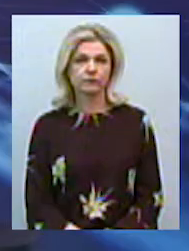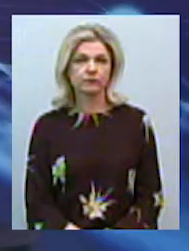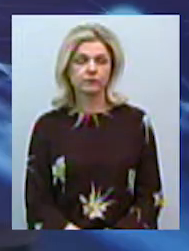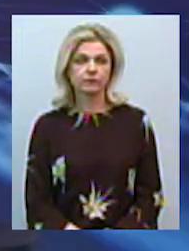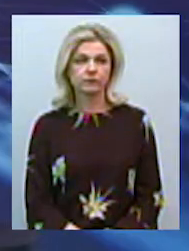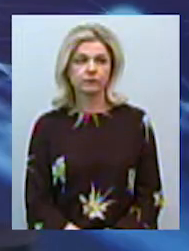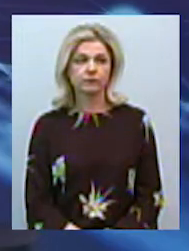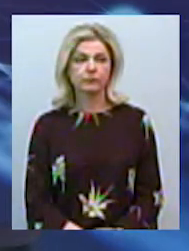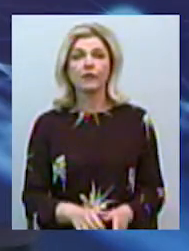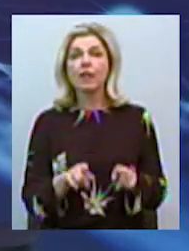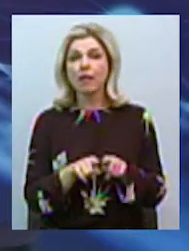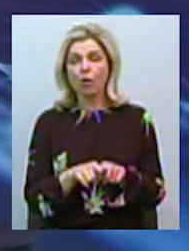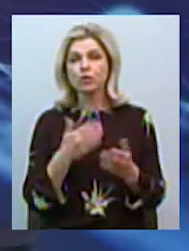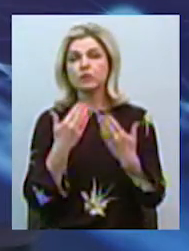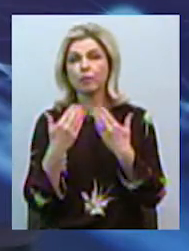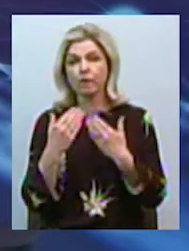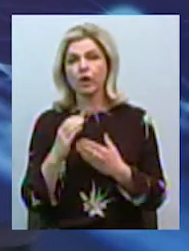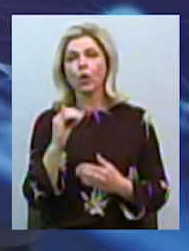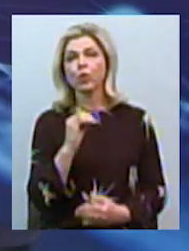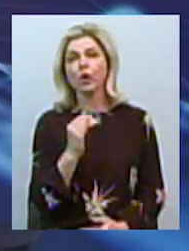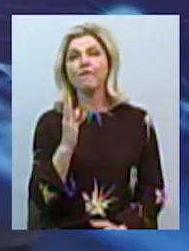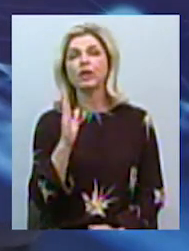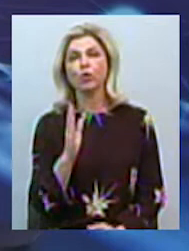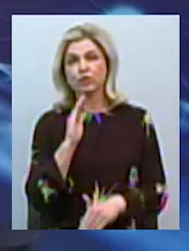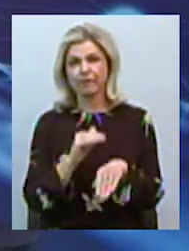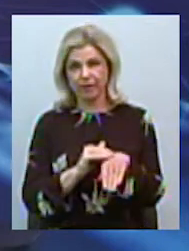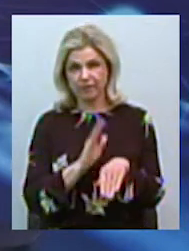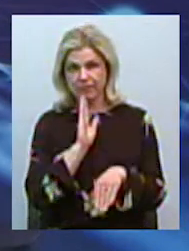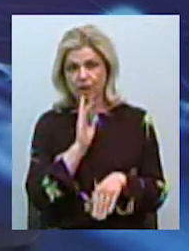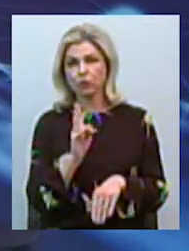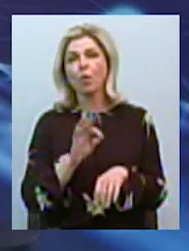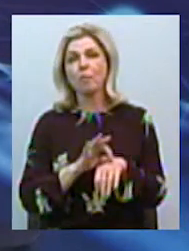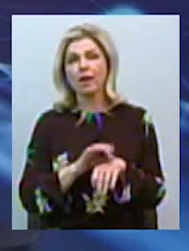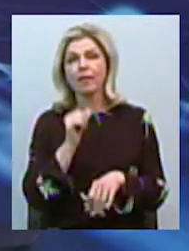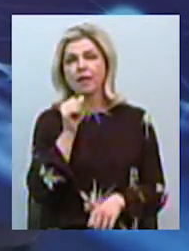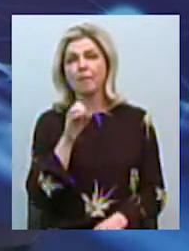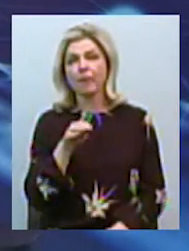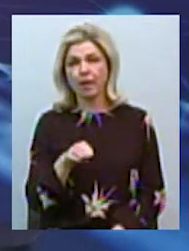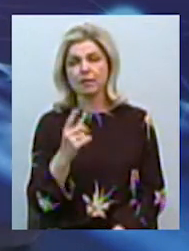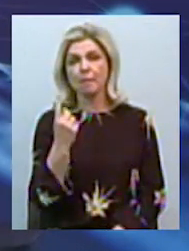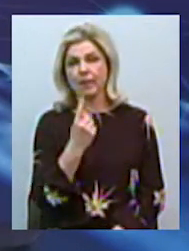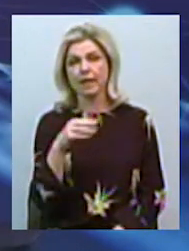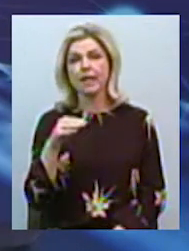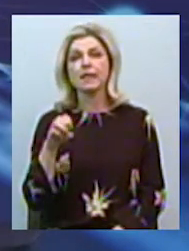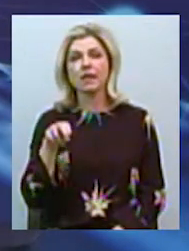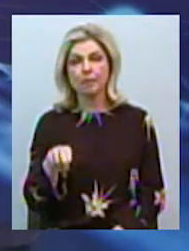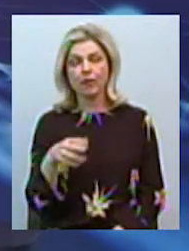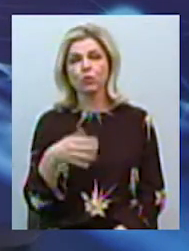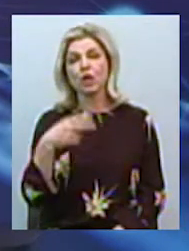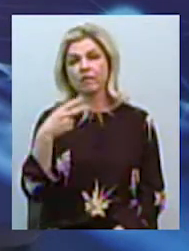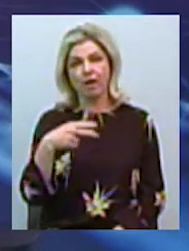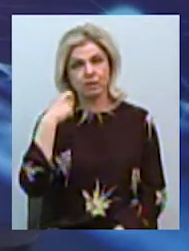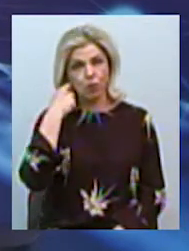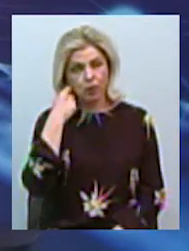ми також поспілкувалися з Юлією Віташинською, яка хворіє на цукровий діабет, діабет першого типу вже 20